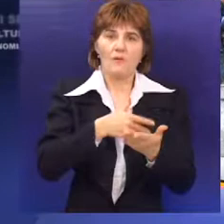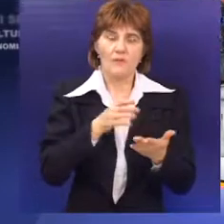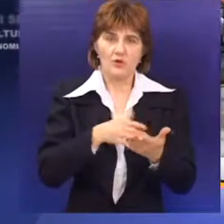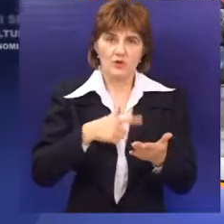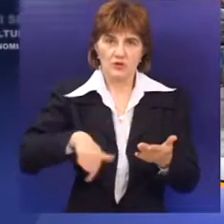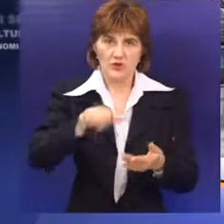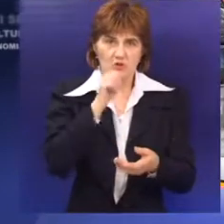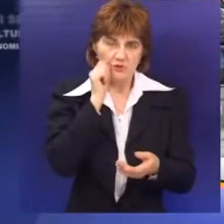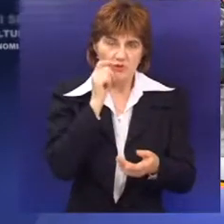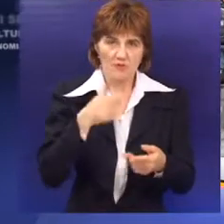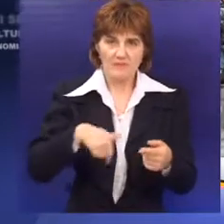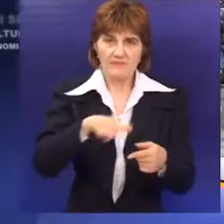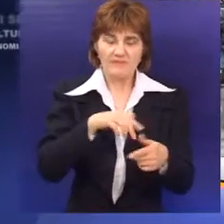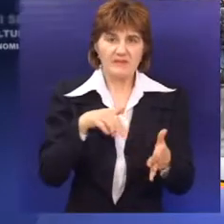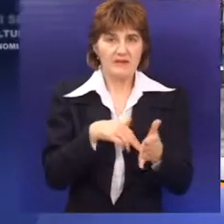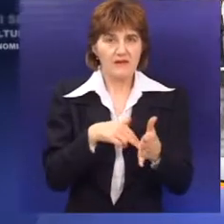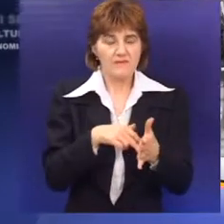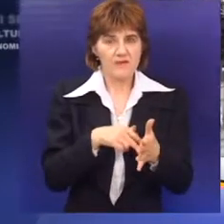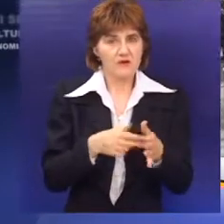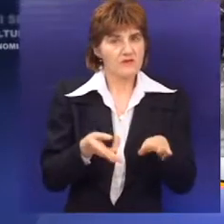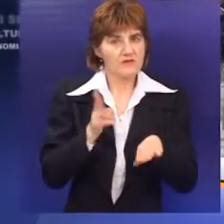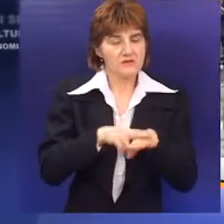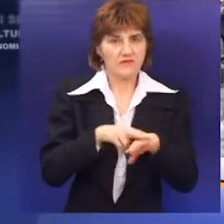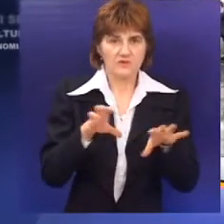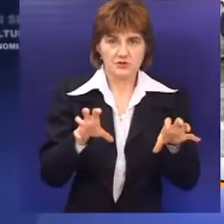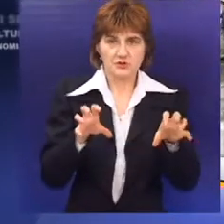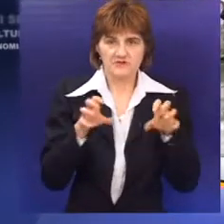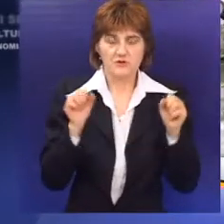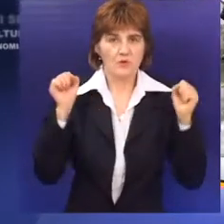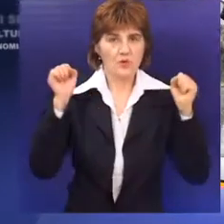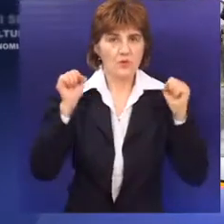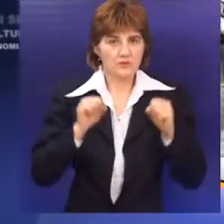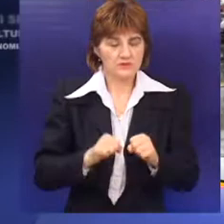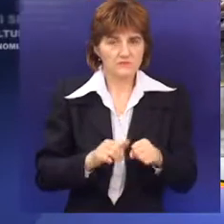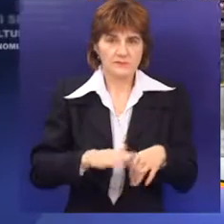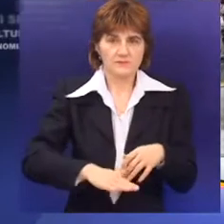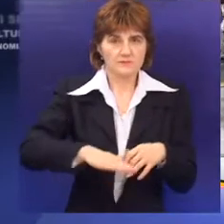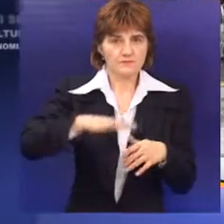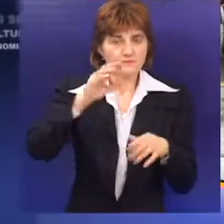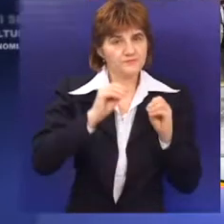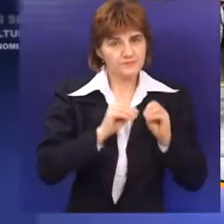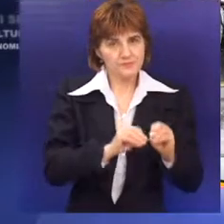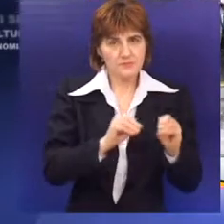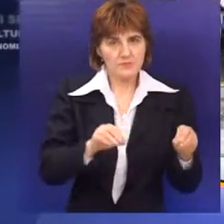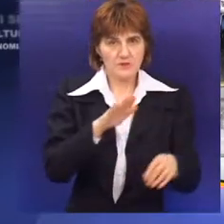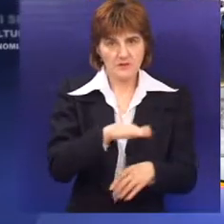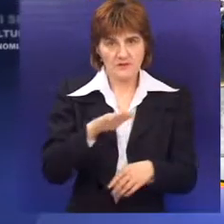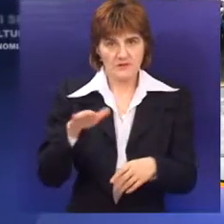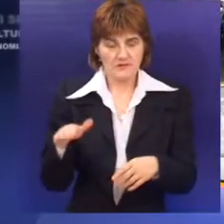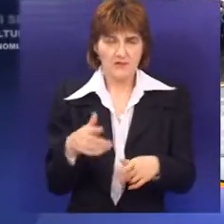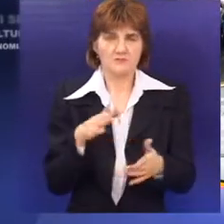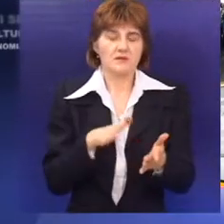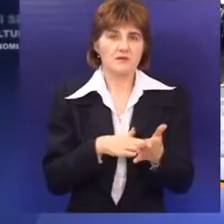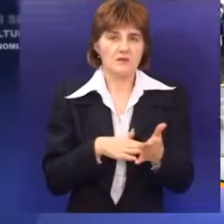Mi se trudimo najviše da radimo na podizanju svesti i savesti sa najmlađim potrošačima i upravo su ovdje